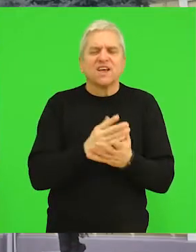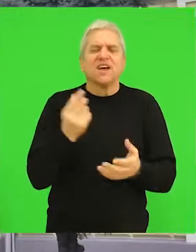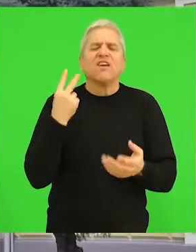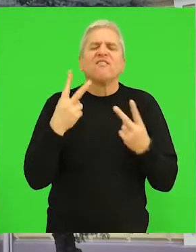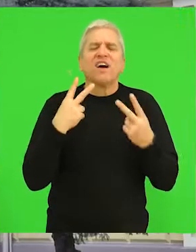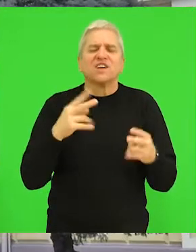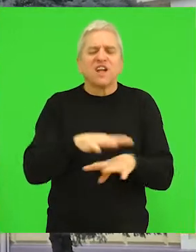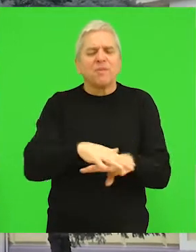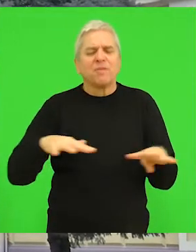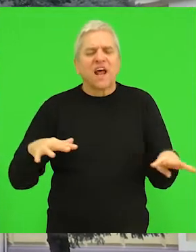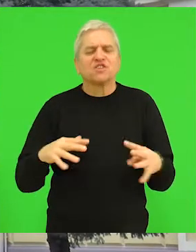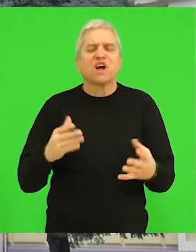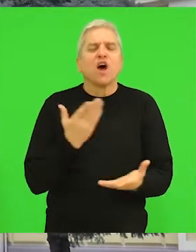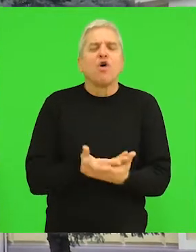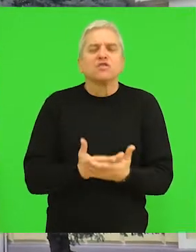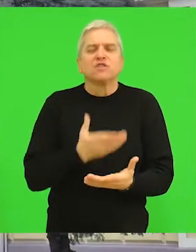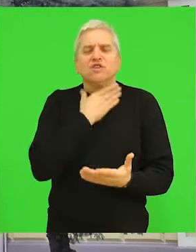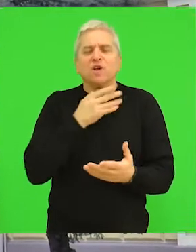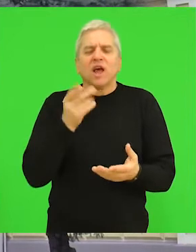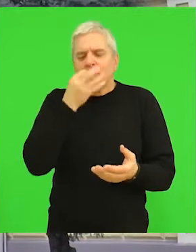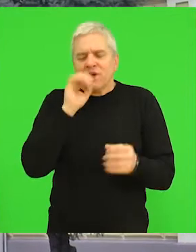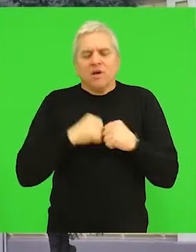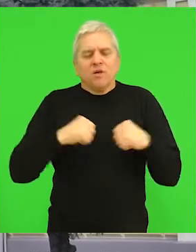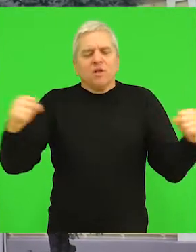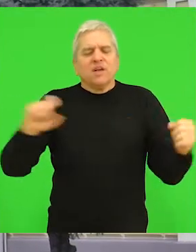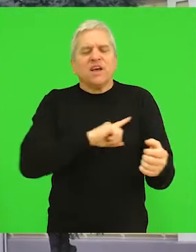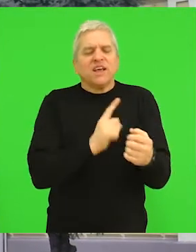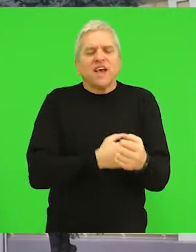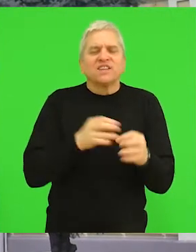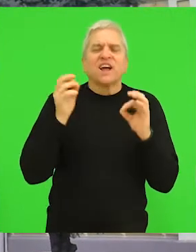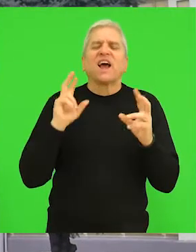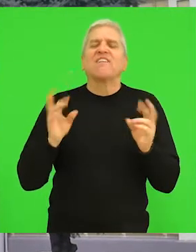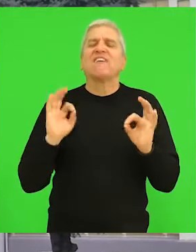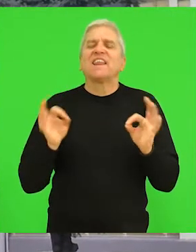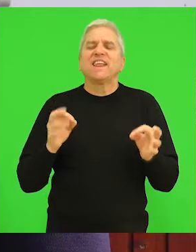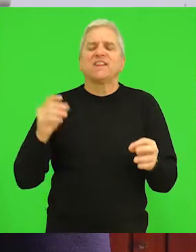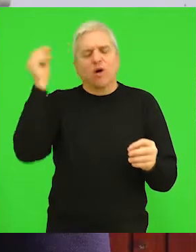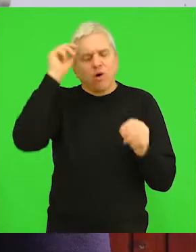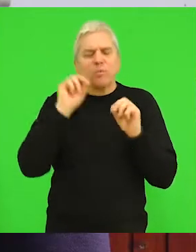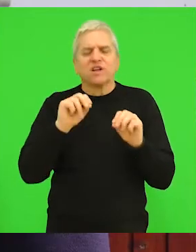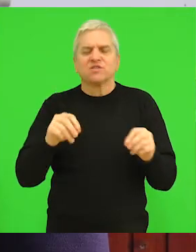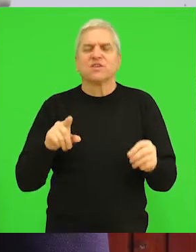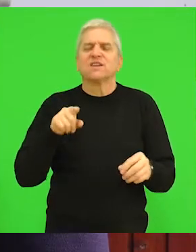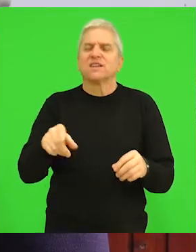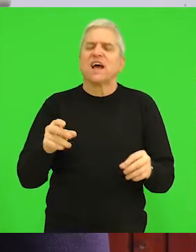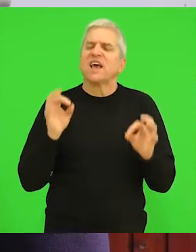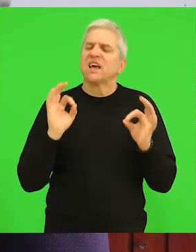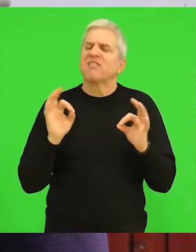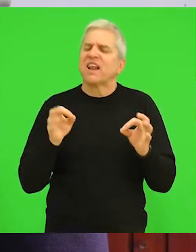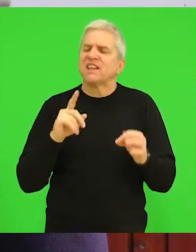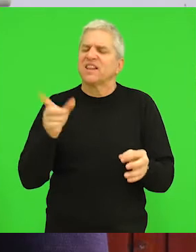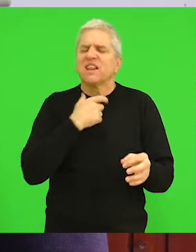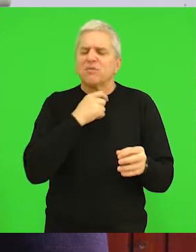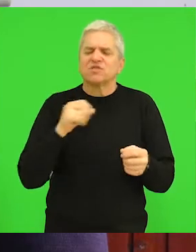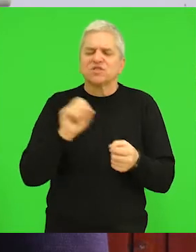važna mreža osnovnih škola kako bi se unapredio i ojačao kvalitet obrazovanja. Nažalost, taj kvalitet ne može se